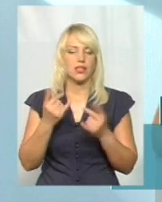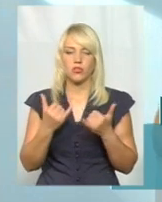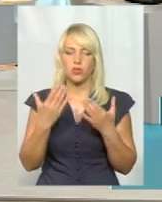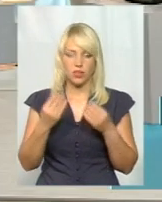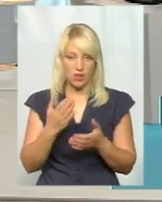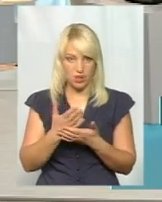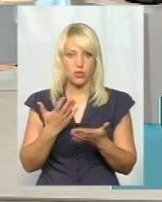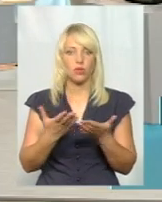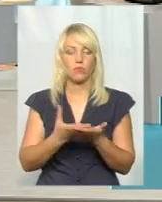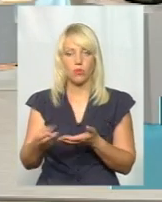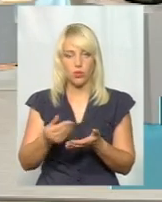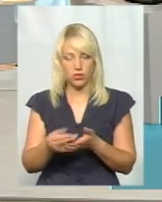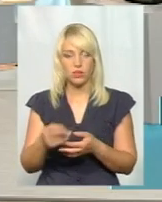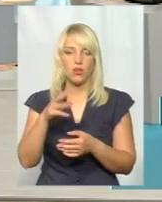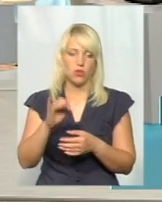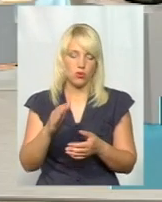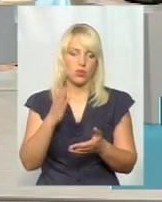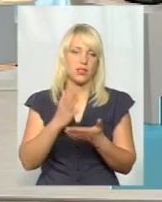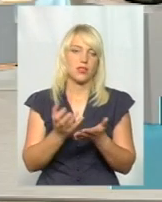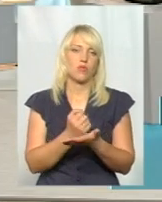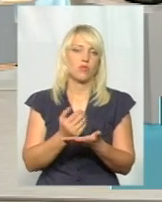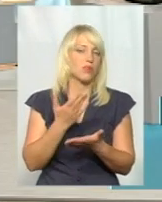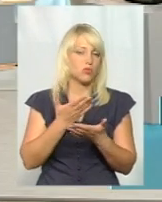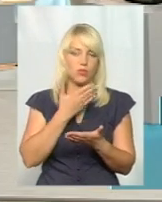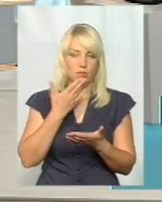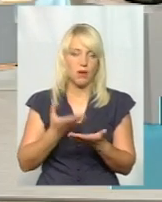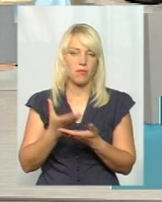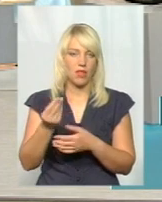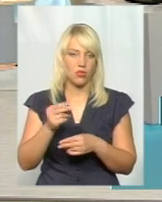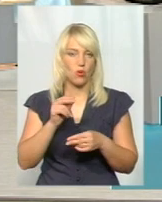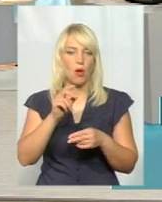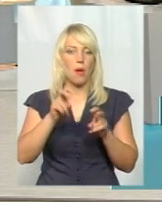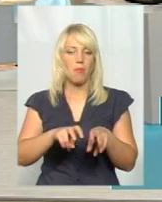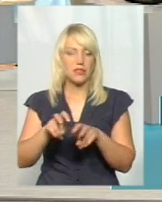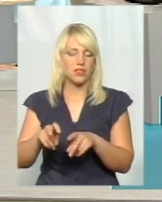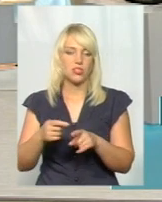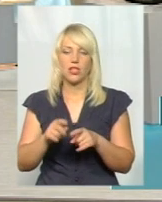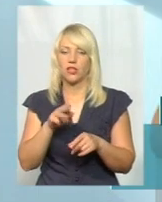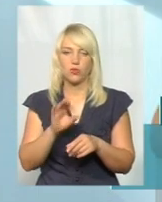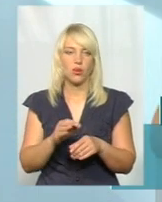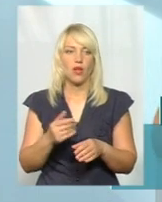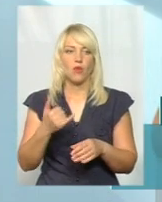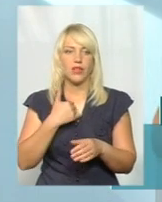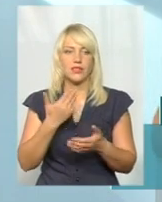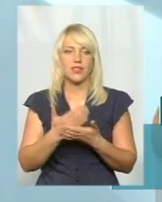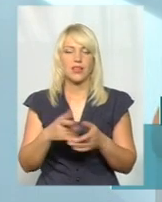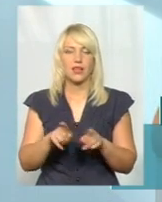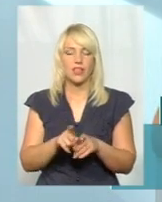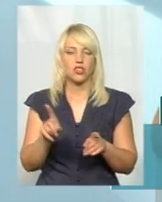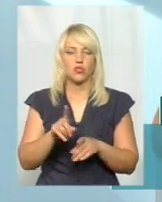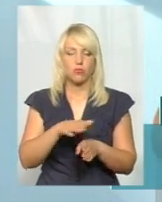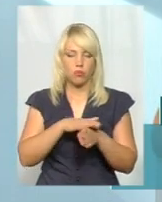платний пасажир – є заробіток. Немає платного пасажира – немає заробітку. Але ми дійшли до такої межі, що навіть якщо автобус буде заповнений повністю,